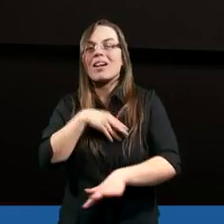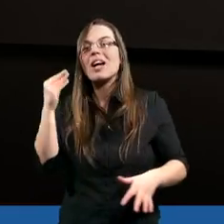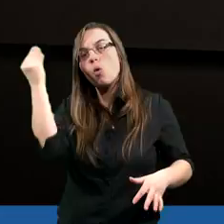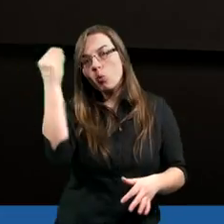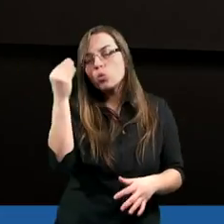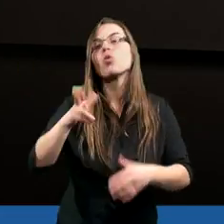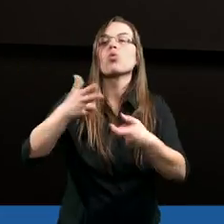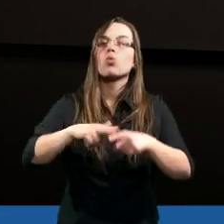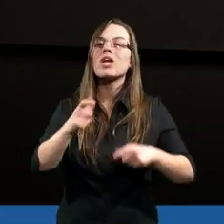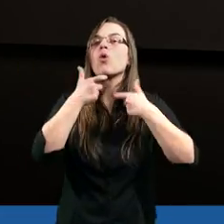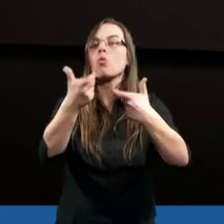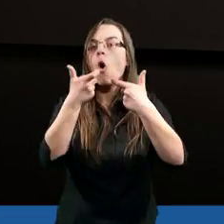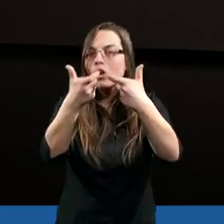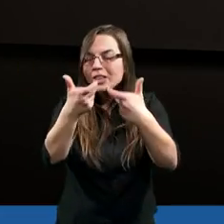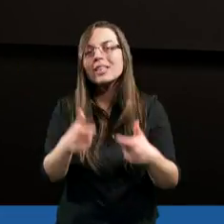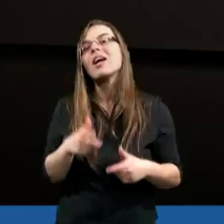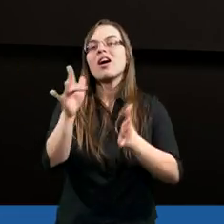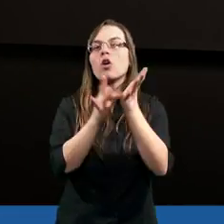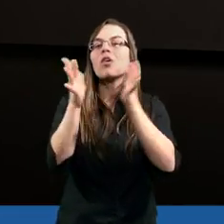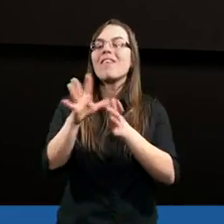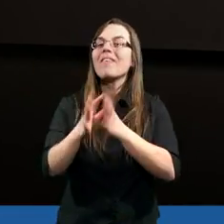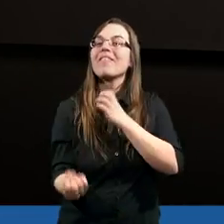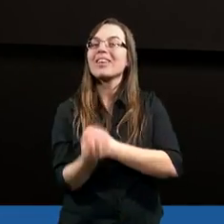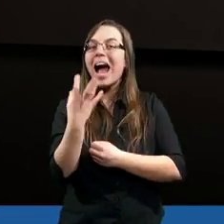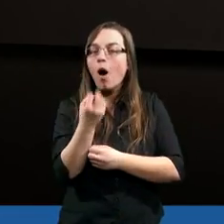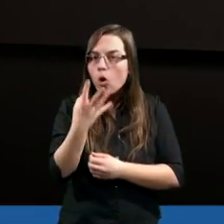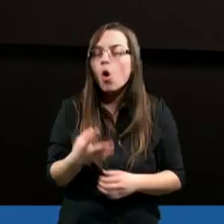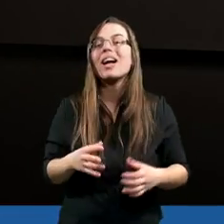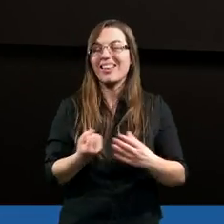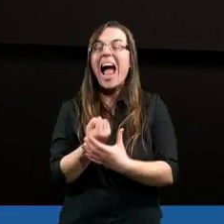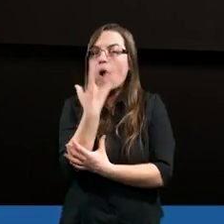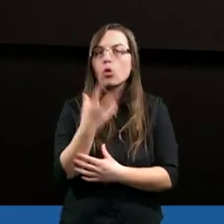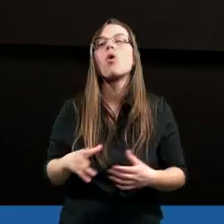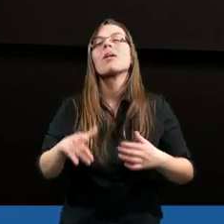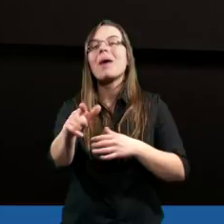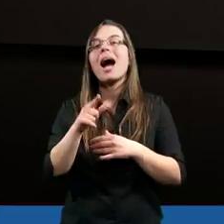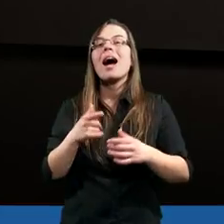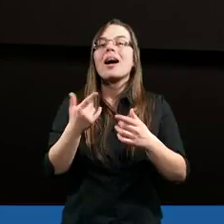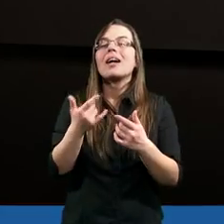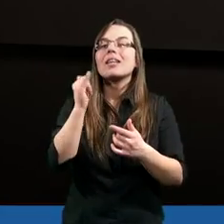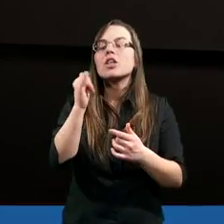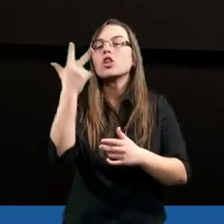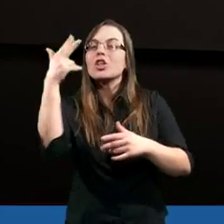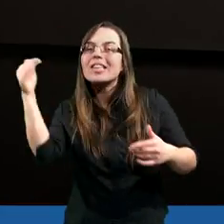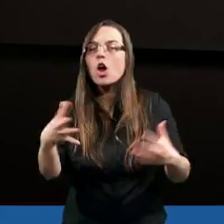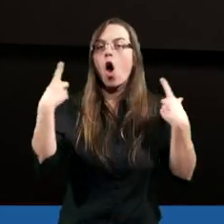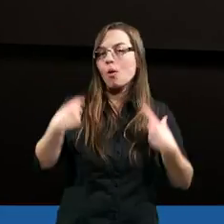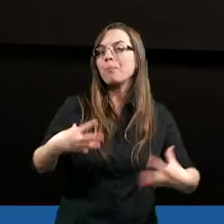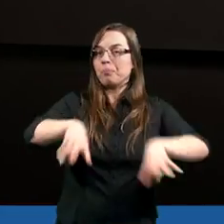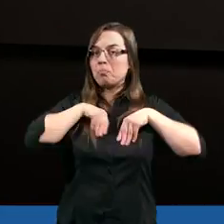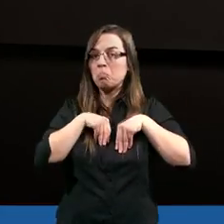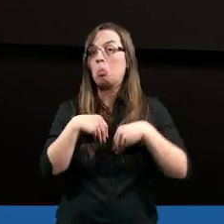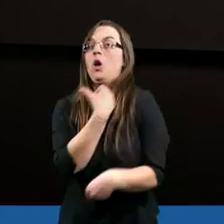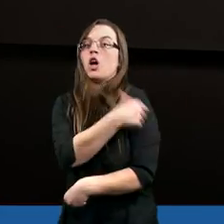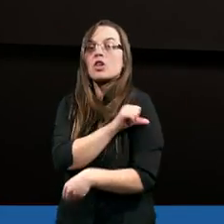uczniów, którzy głosili Chrystusa w Jerozolimie w różnych językach. W wyniku tego trzy tysiące osób przyjęło